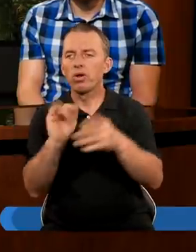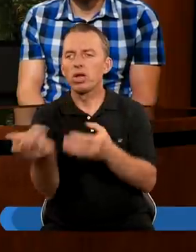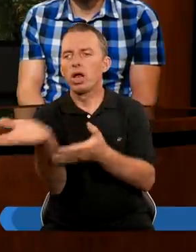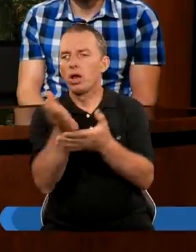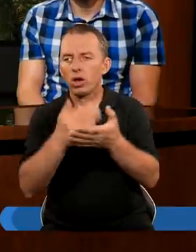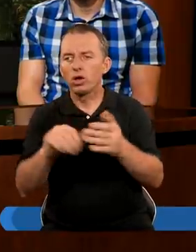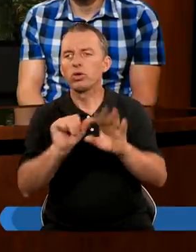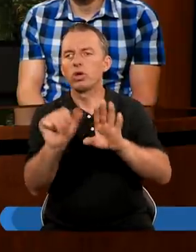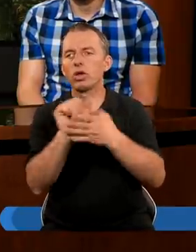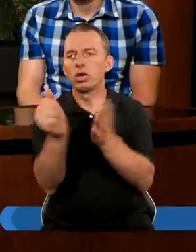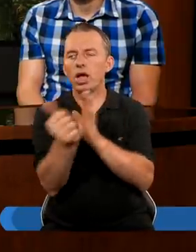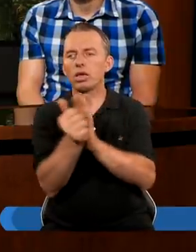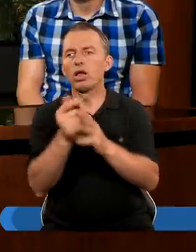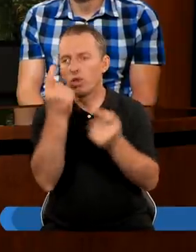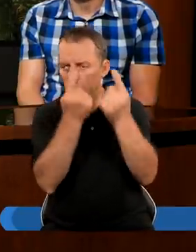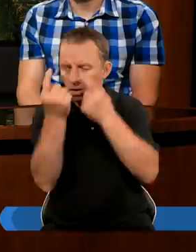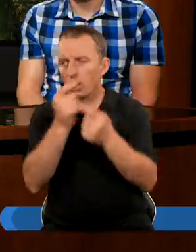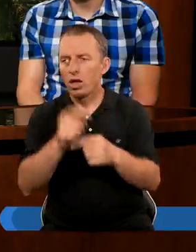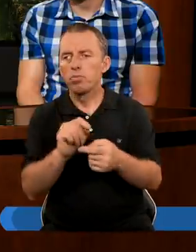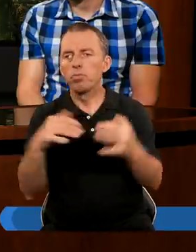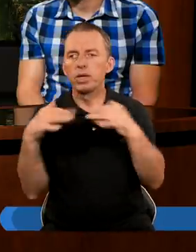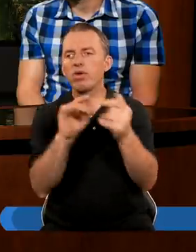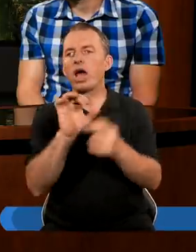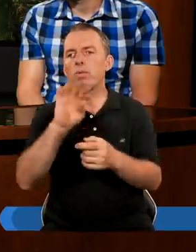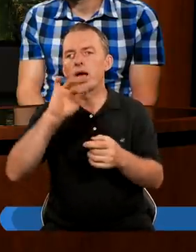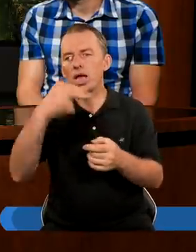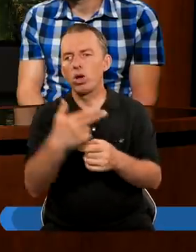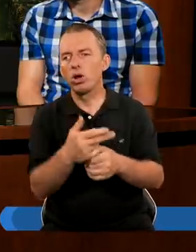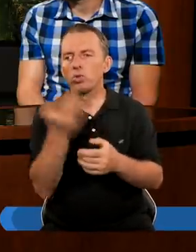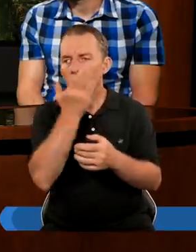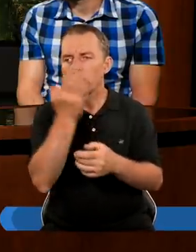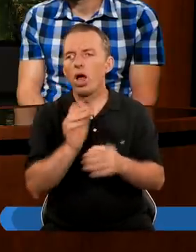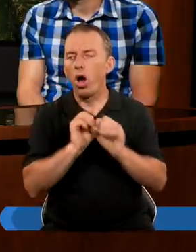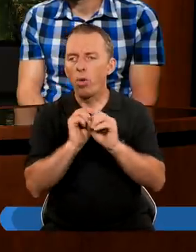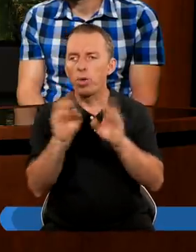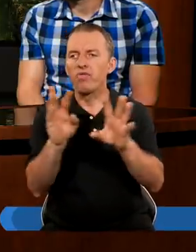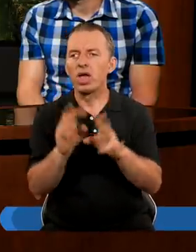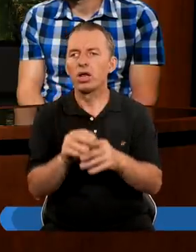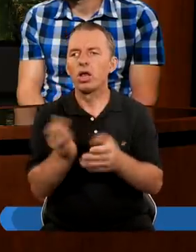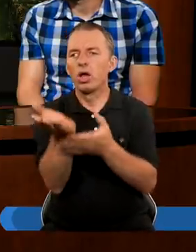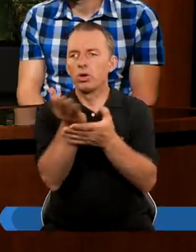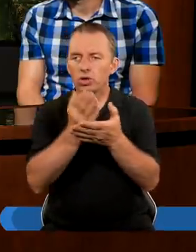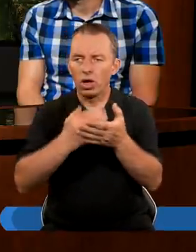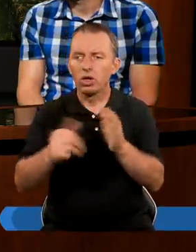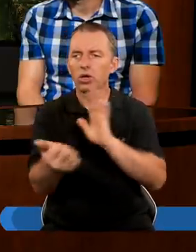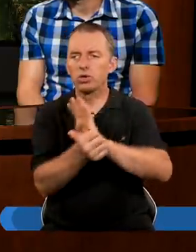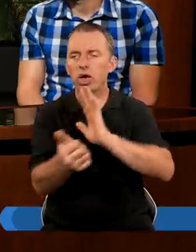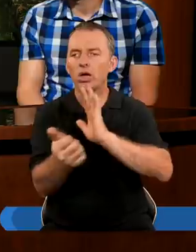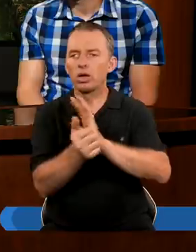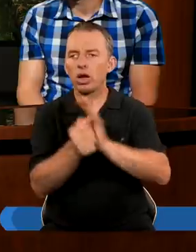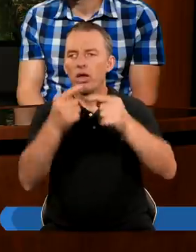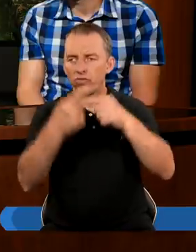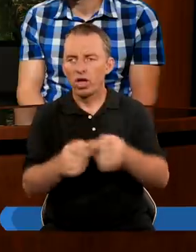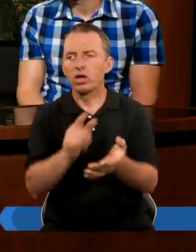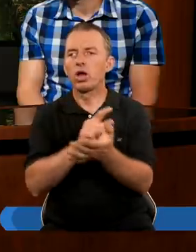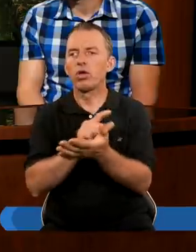objawienie XVI rozdział Możemy Domyśleć się O co chodzi w bitwie Armagedon Pozwolę sobie przeczytać Apokalipsę Od rozdziału XVI I